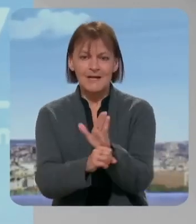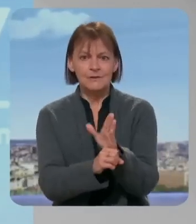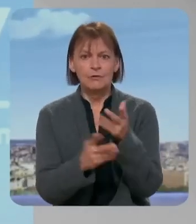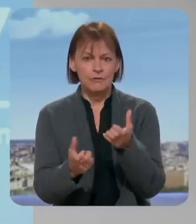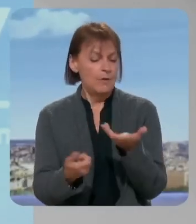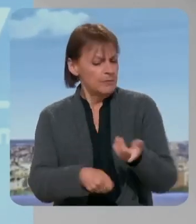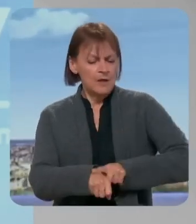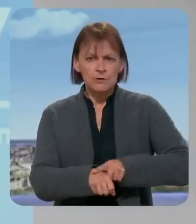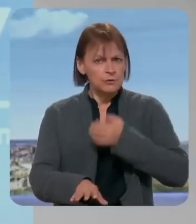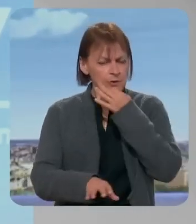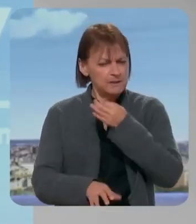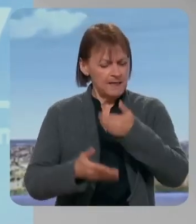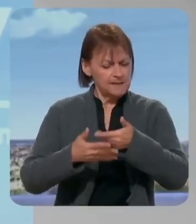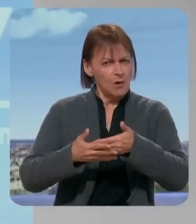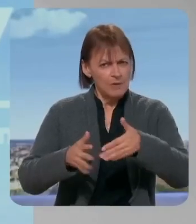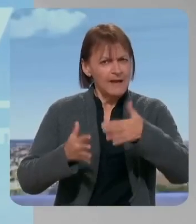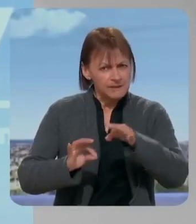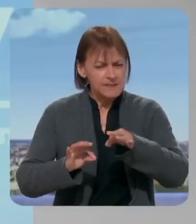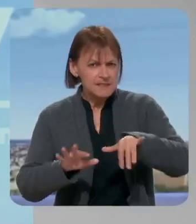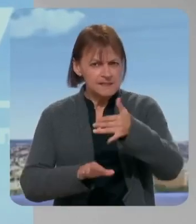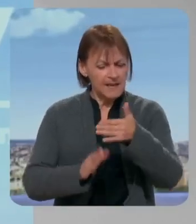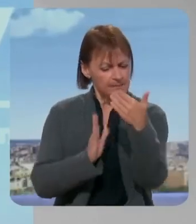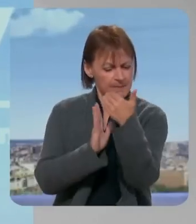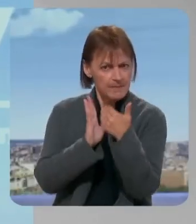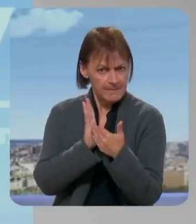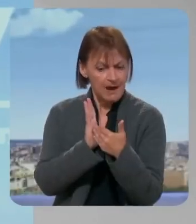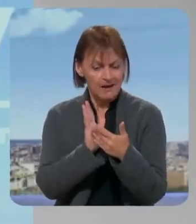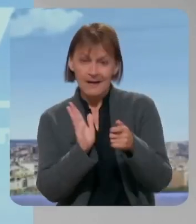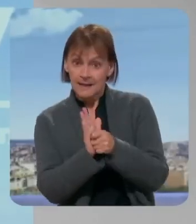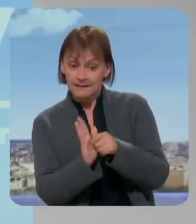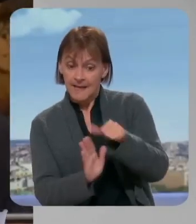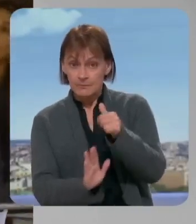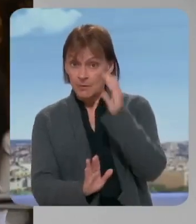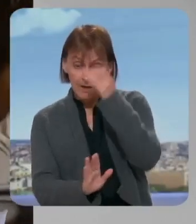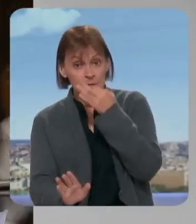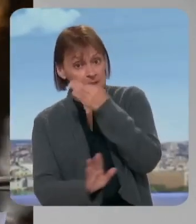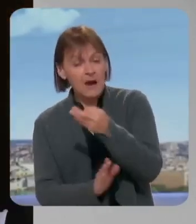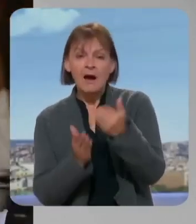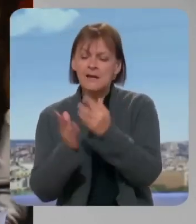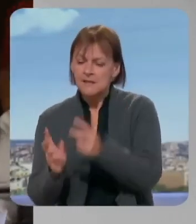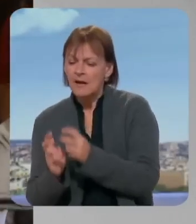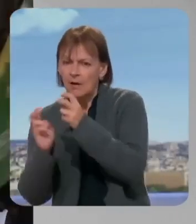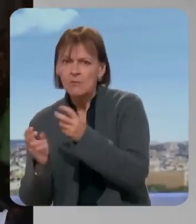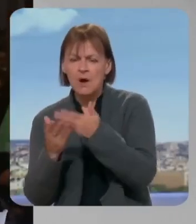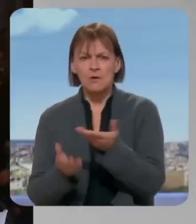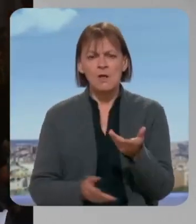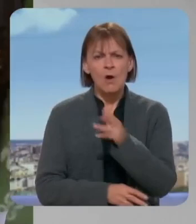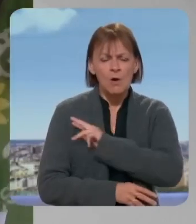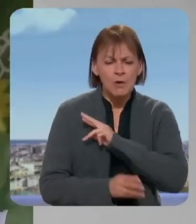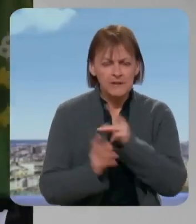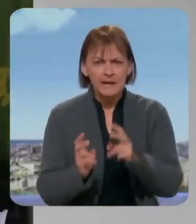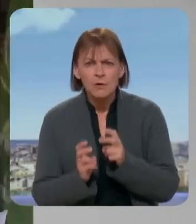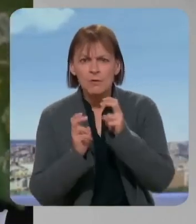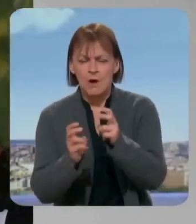la table 10, 15 propositions. Dès le 1er août, nous pourrons dire les salaires vont augmenter, les pensions vont augmenter.